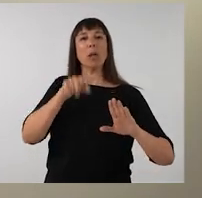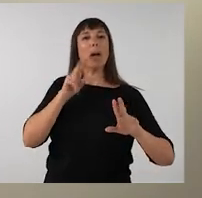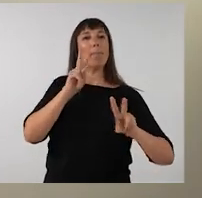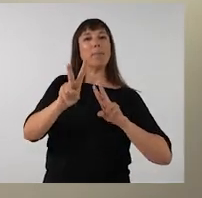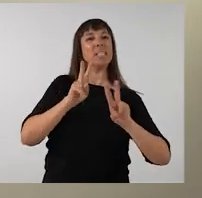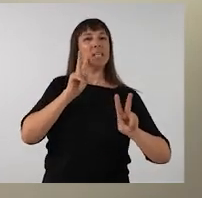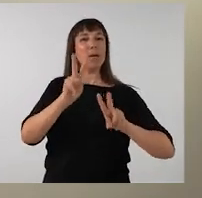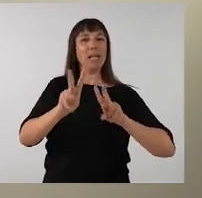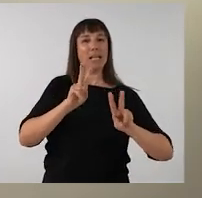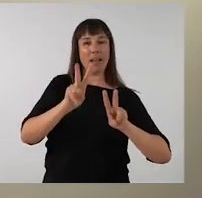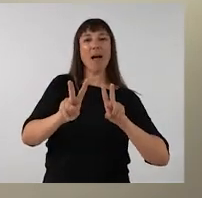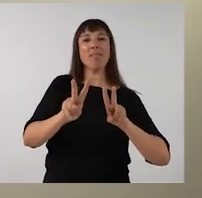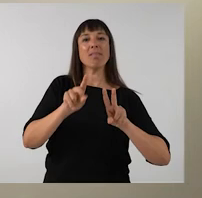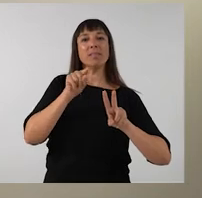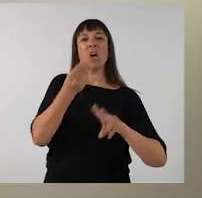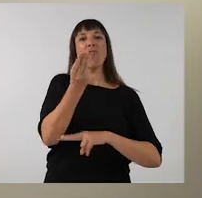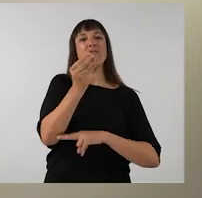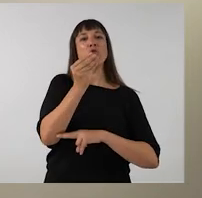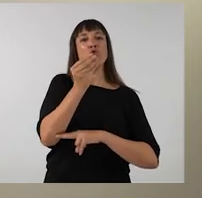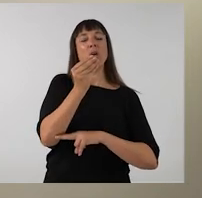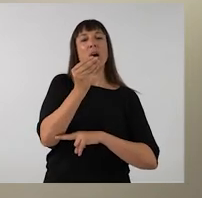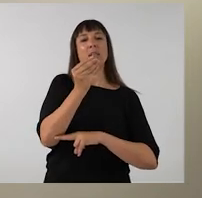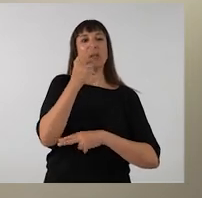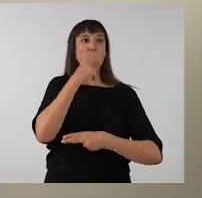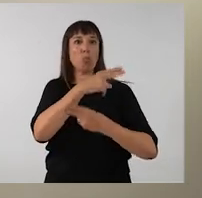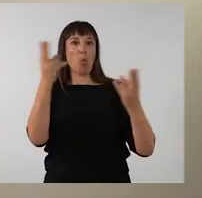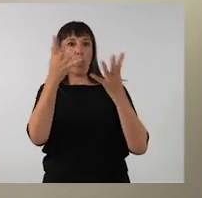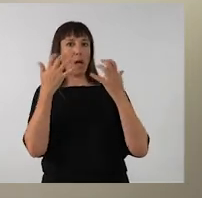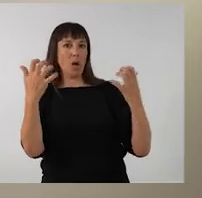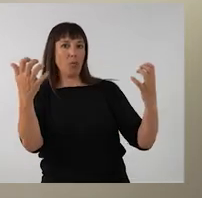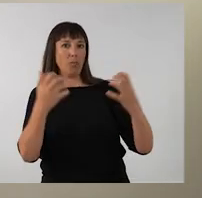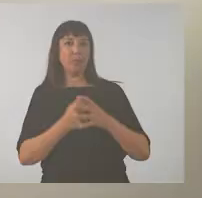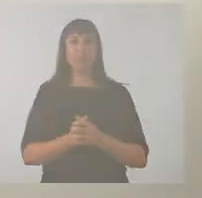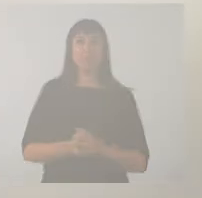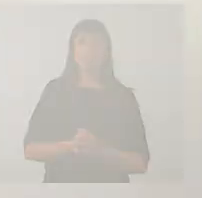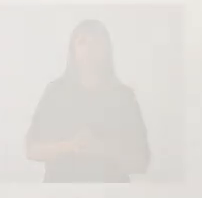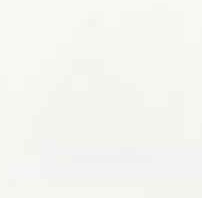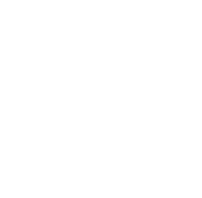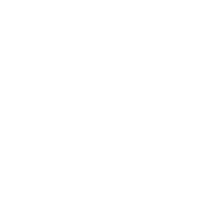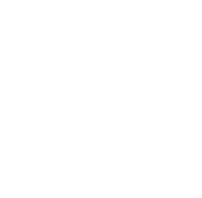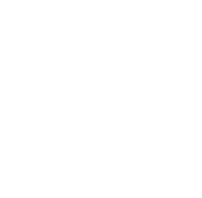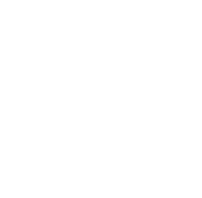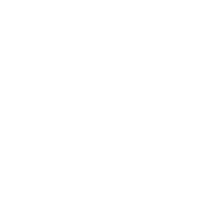visibilitat d'aquestes figures en l'esfera pública.